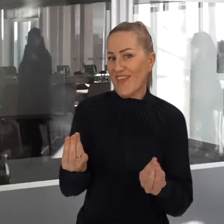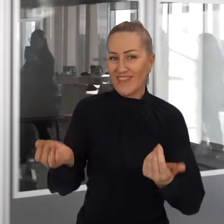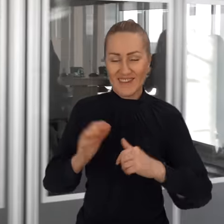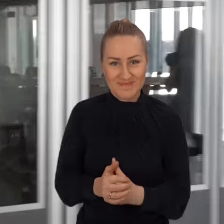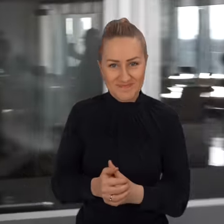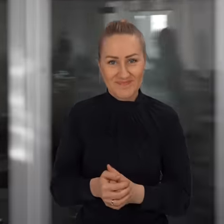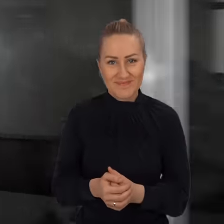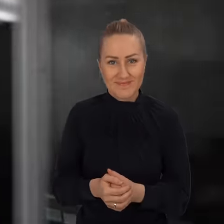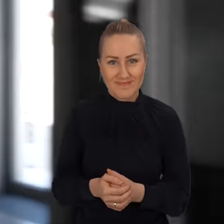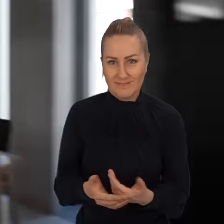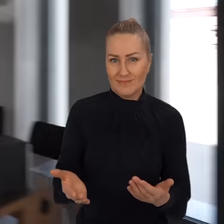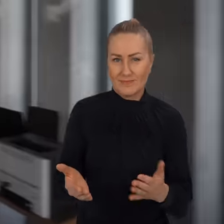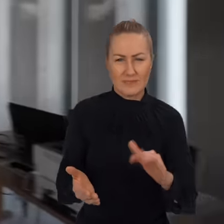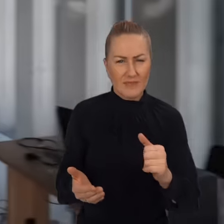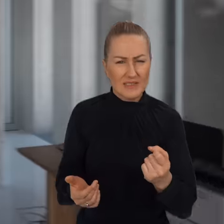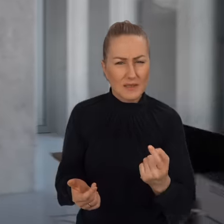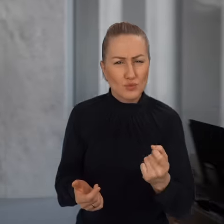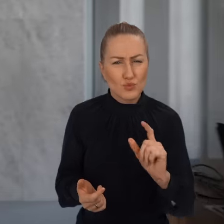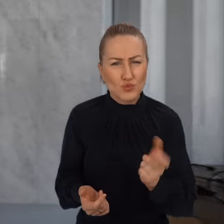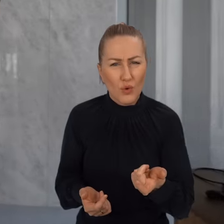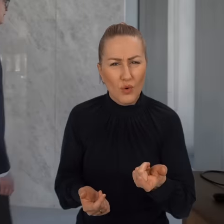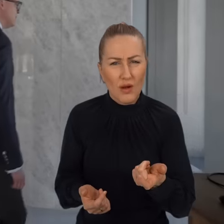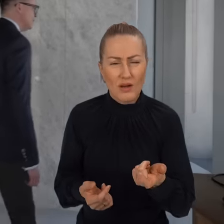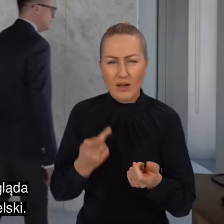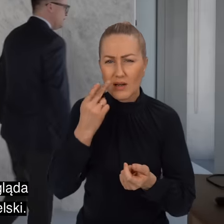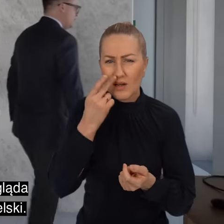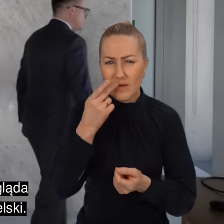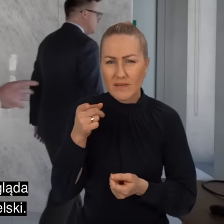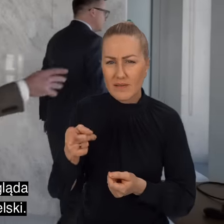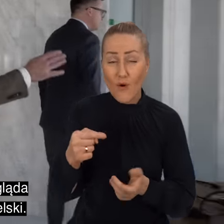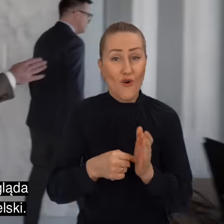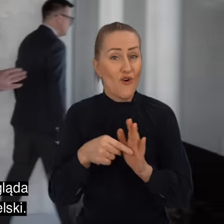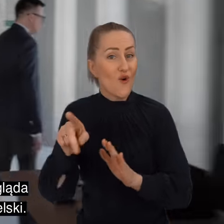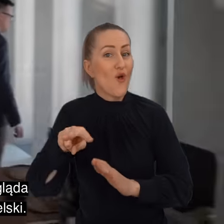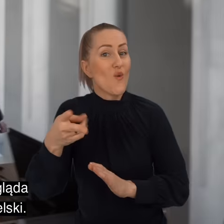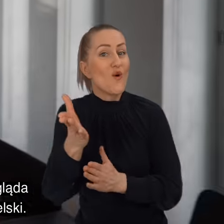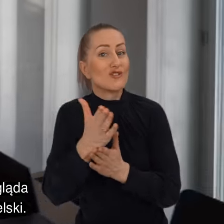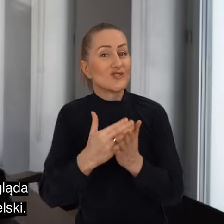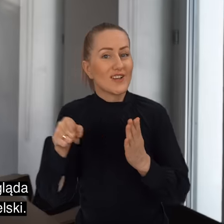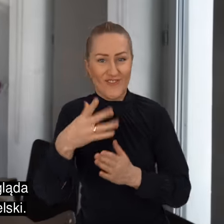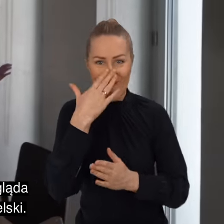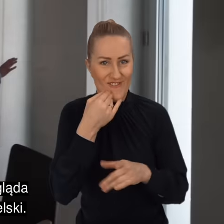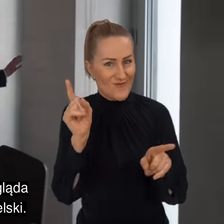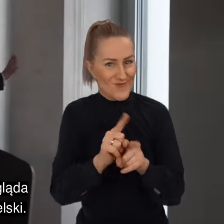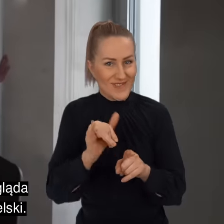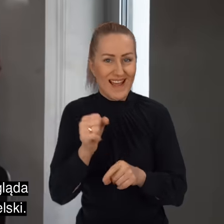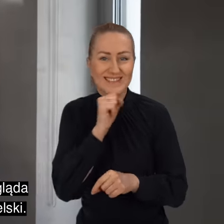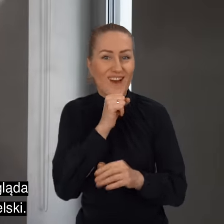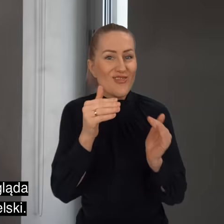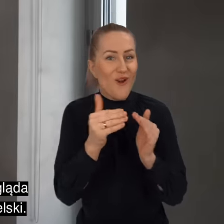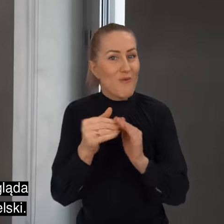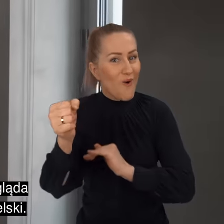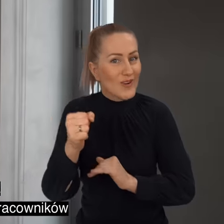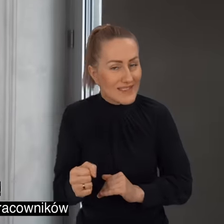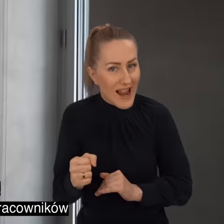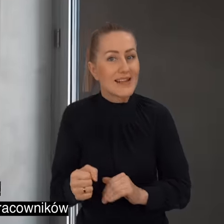Mamy więc... Zaraz, zaraz. Tutaj jest ta część, która wygląda tak samo jak stary